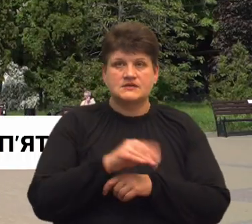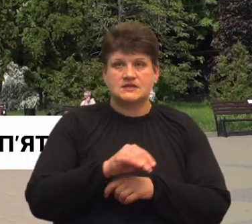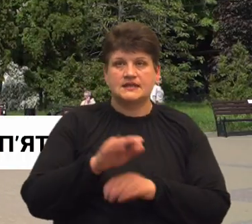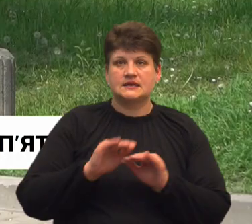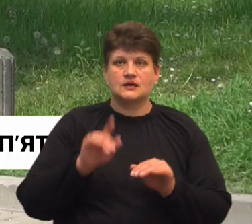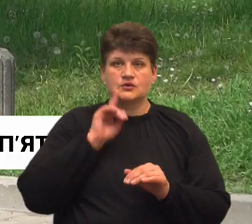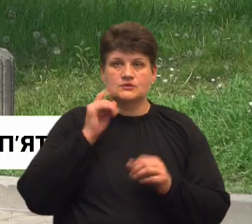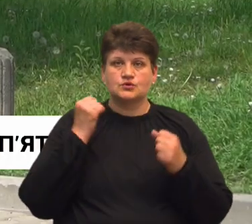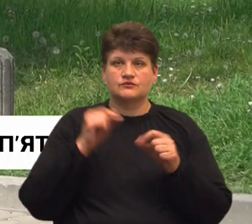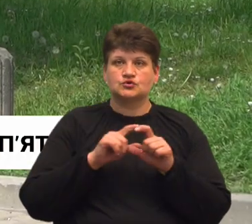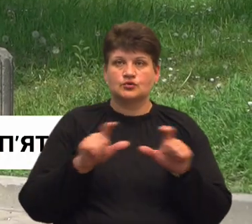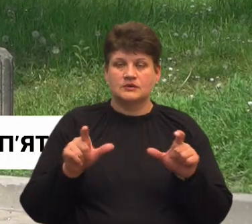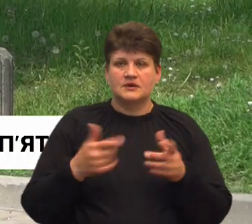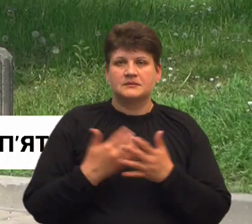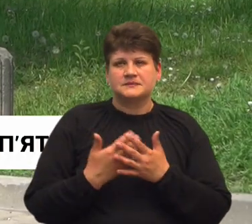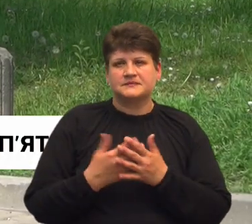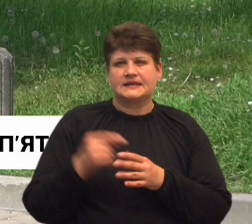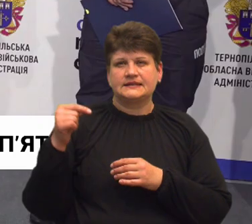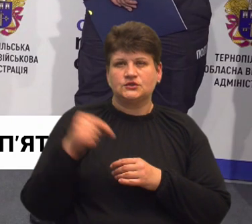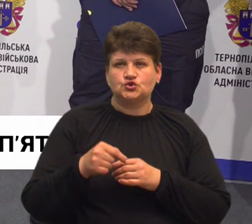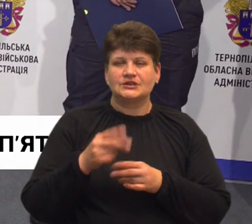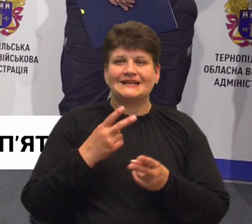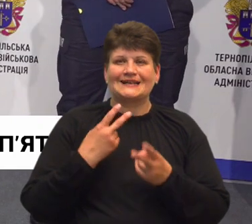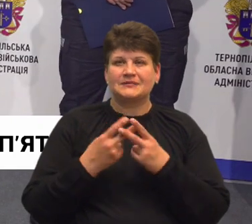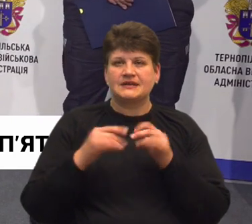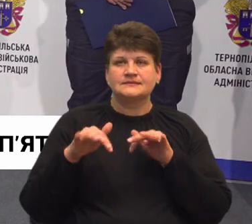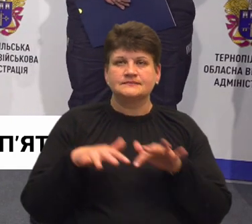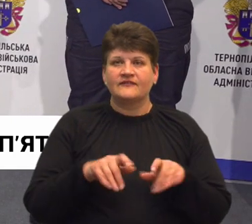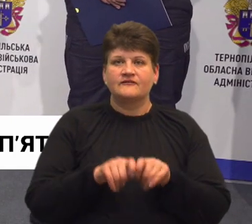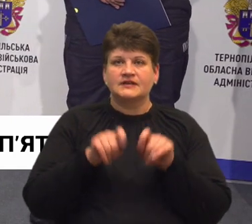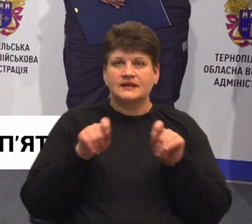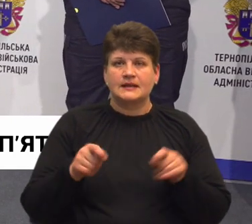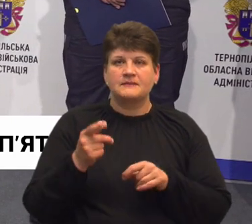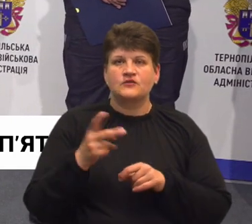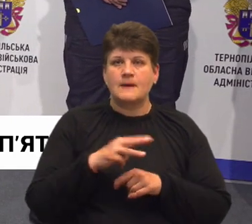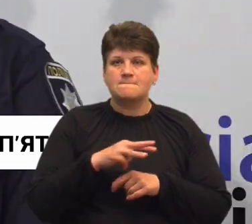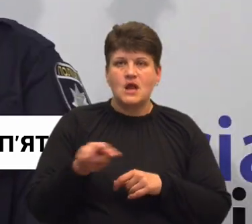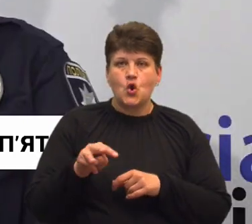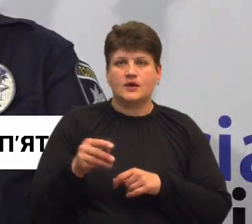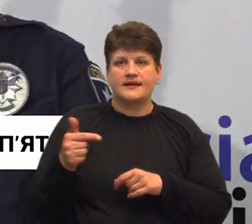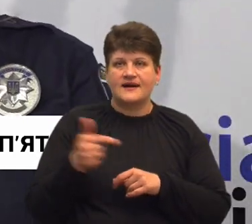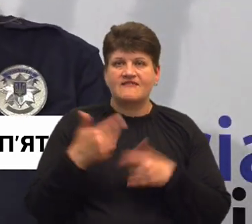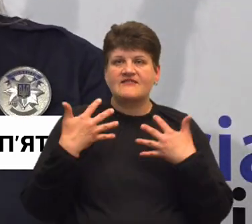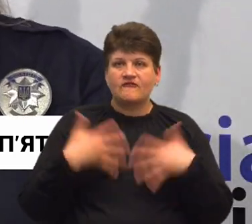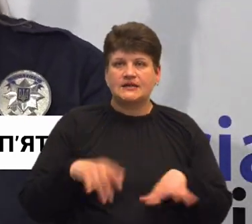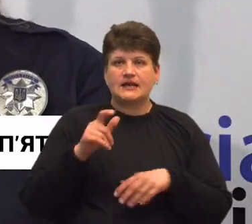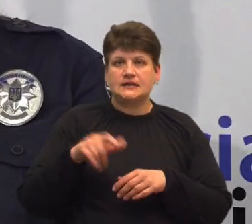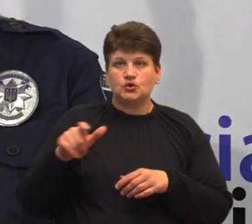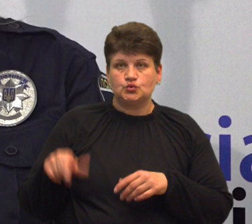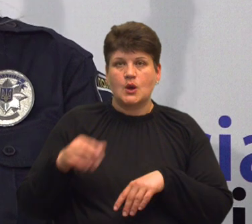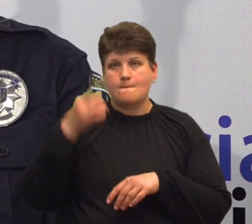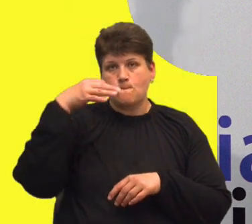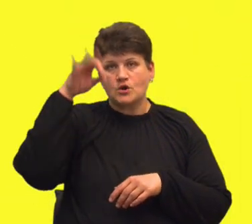Понад тисячу кримінальних проваджень відкрили в поліції, та понад півтора мільйона гривень втратили люди. Поліцейські розповіли, як вберегтися від